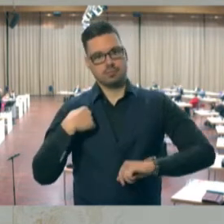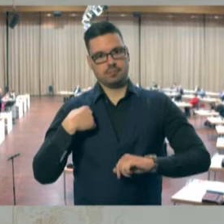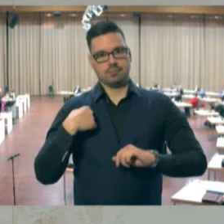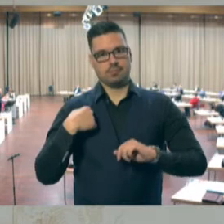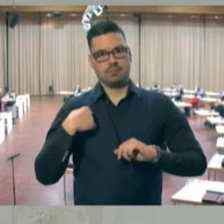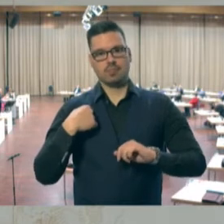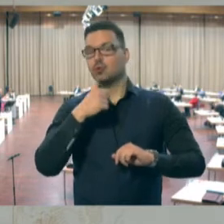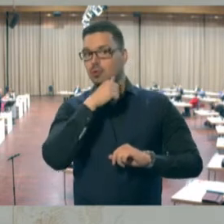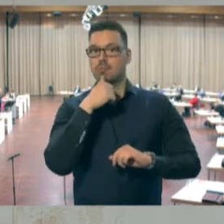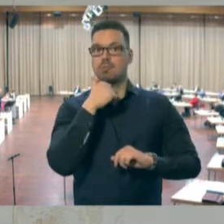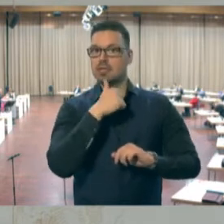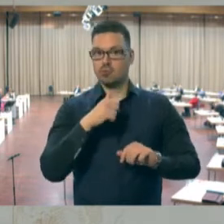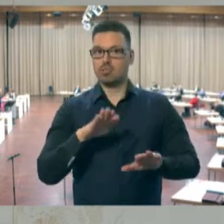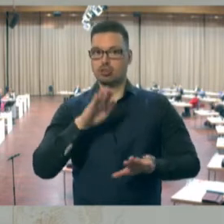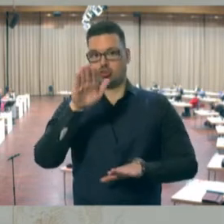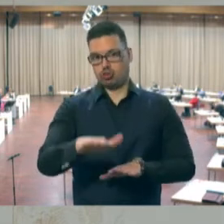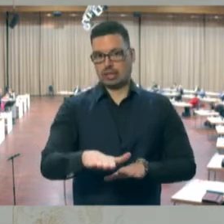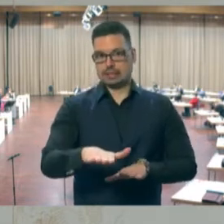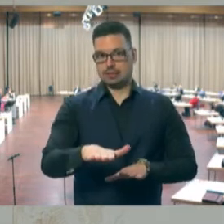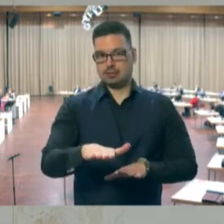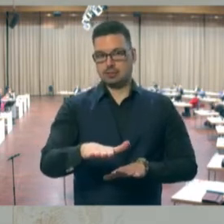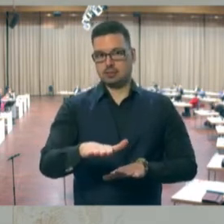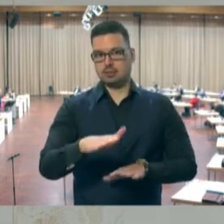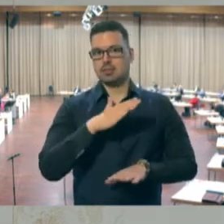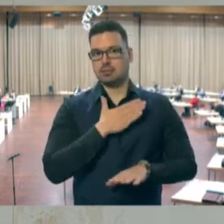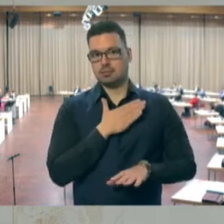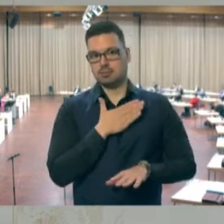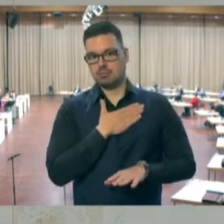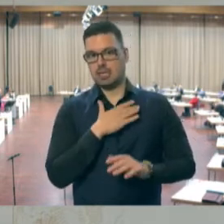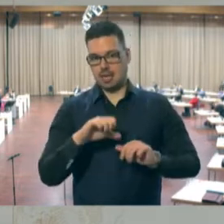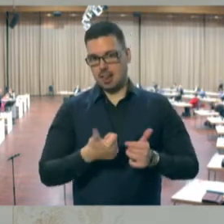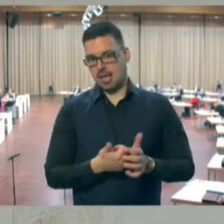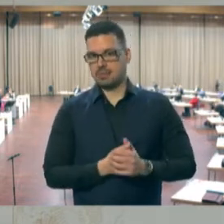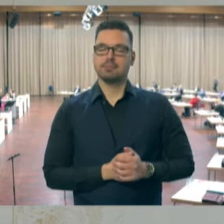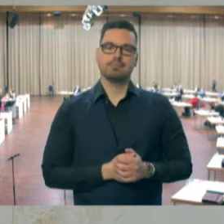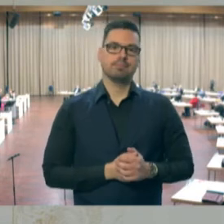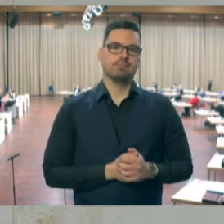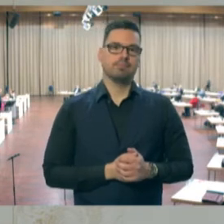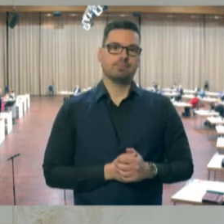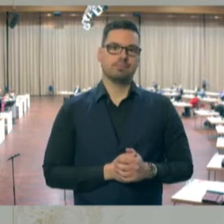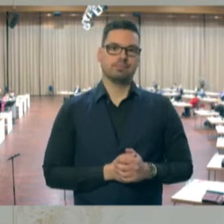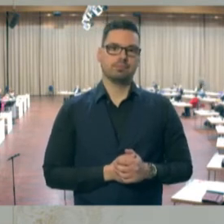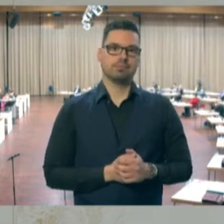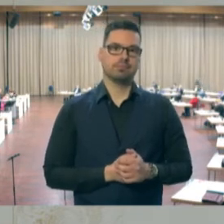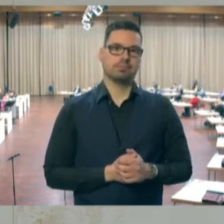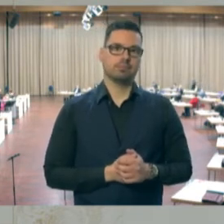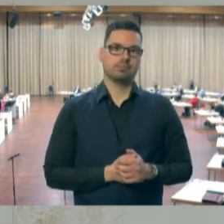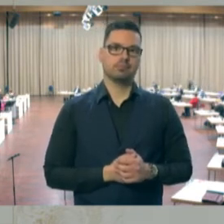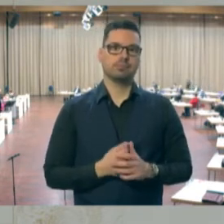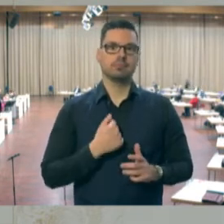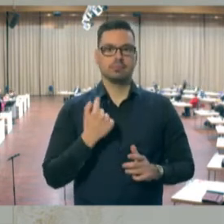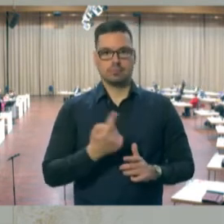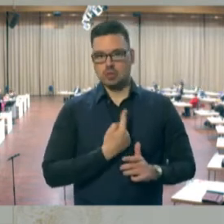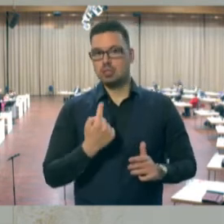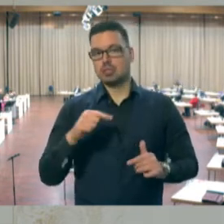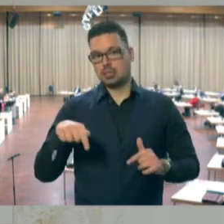beruflichen Schritt in meinem Leben gehe. Dann werde ich diesem